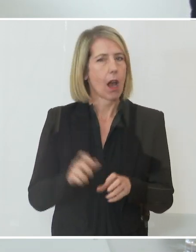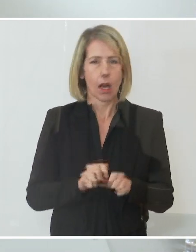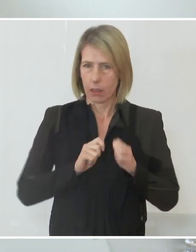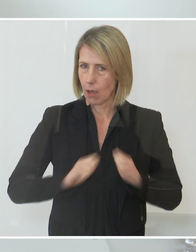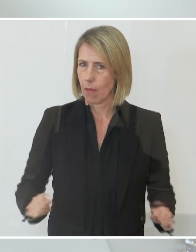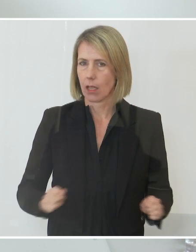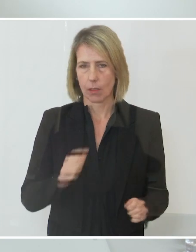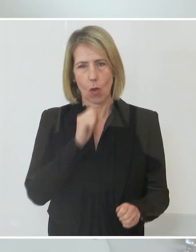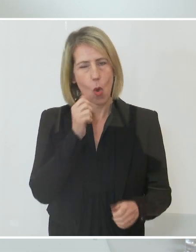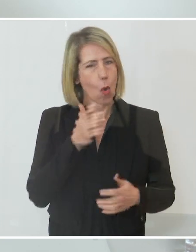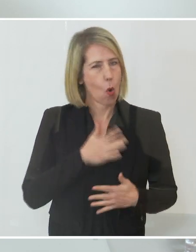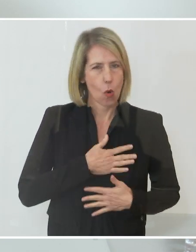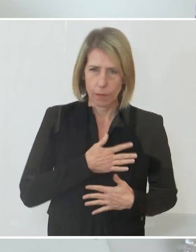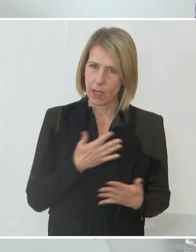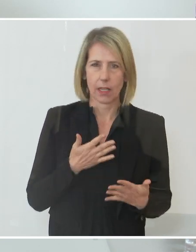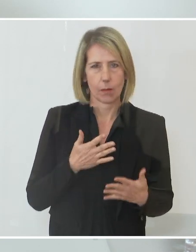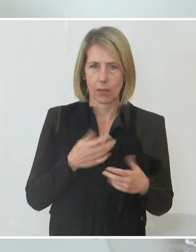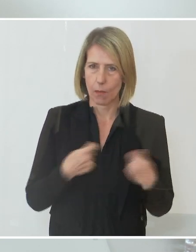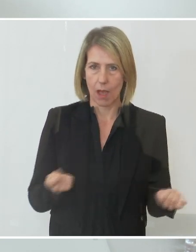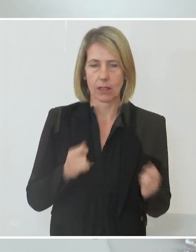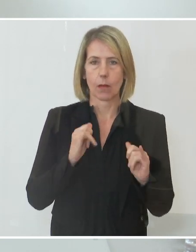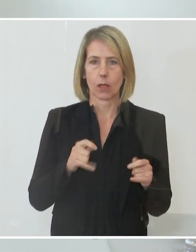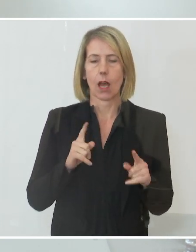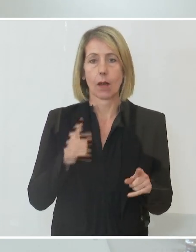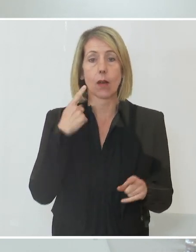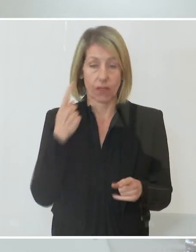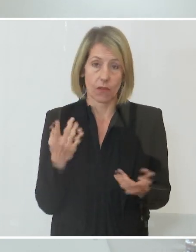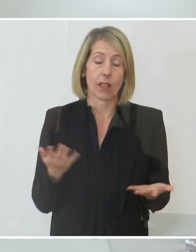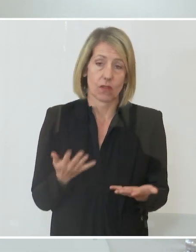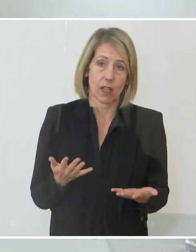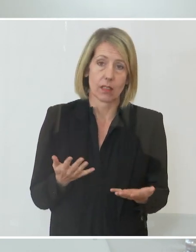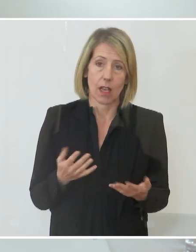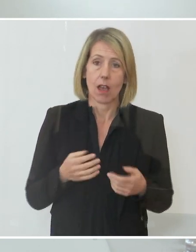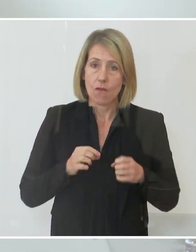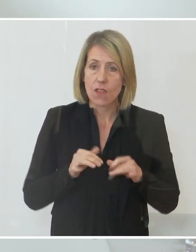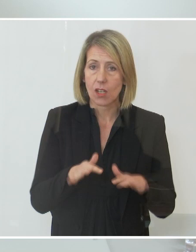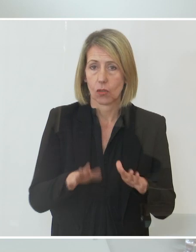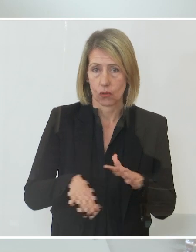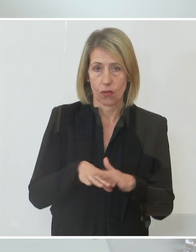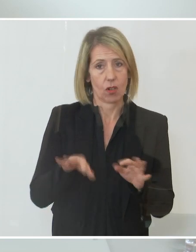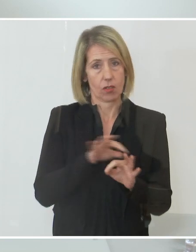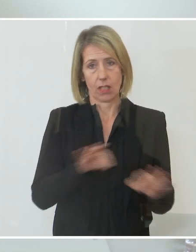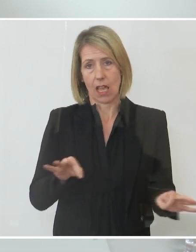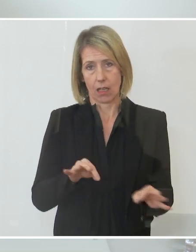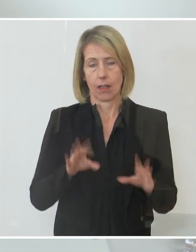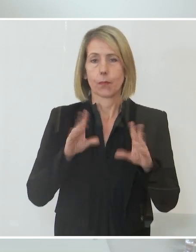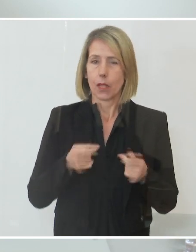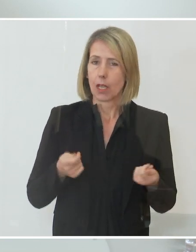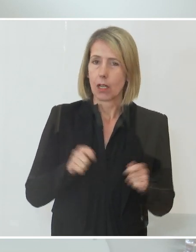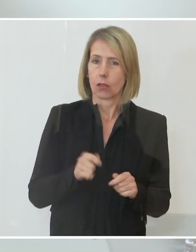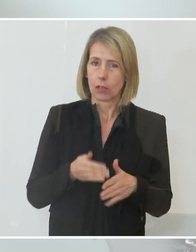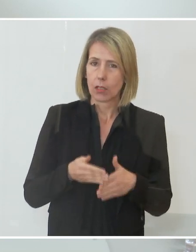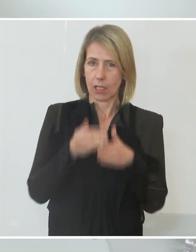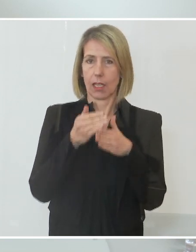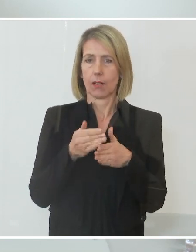populäre Maßnahme, aber wir wissen, dass ein Lockdown wirkungsvoll ist und dass er hilft, die Zahlen